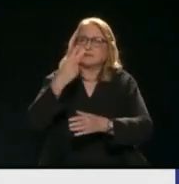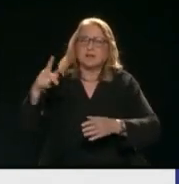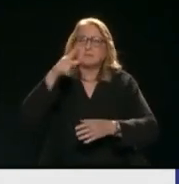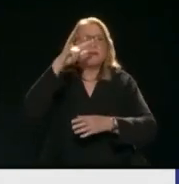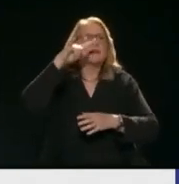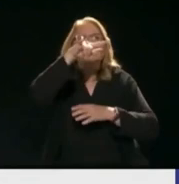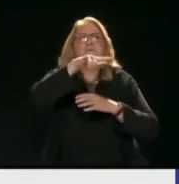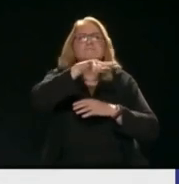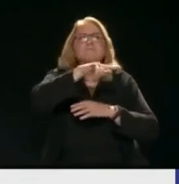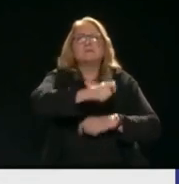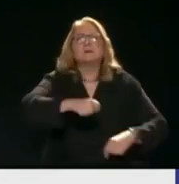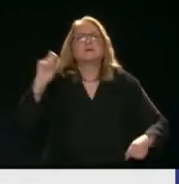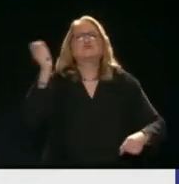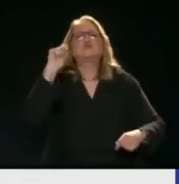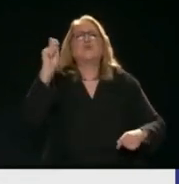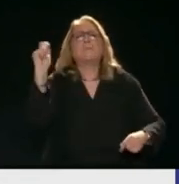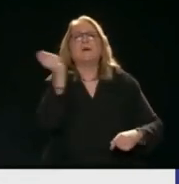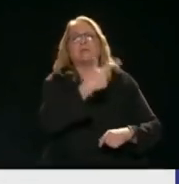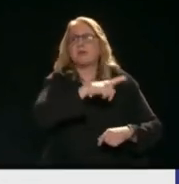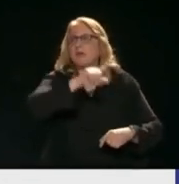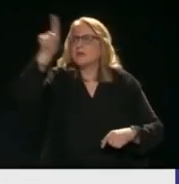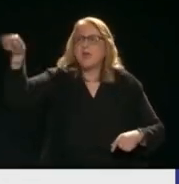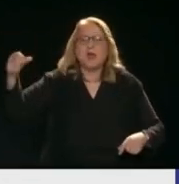Και που πήραμε 12 αεροπλάνα Τι έγινε